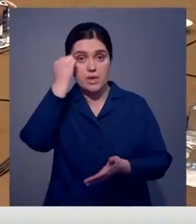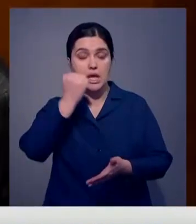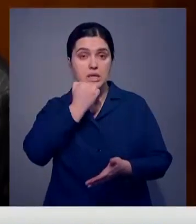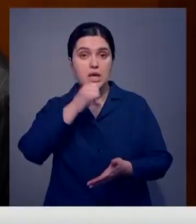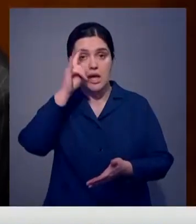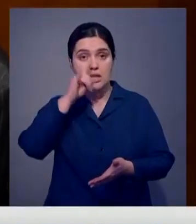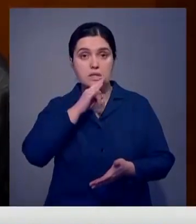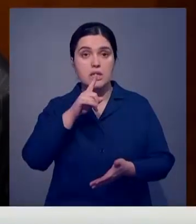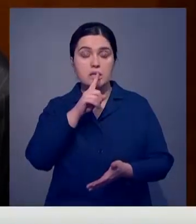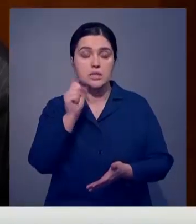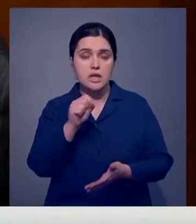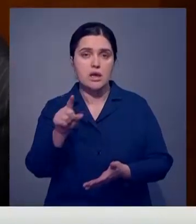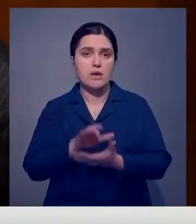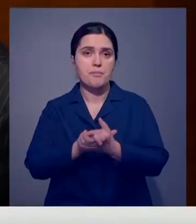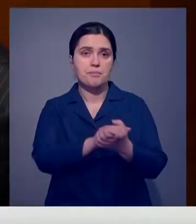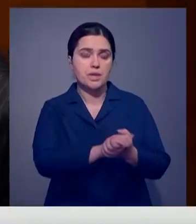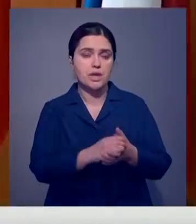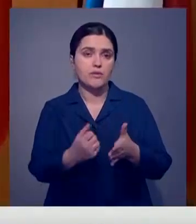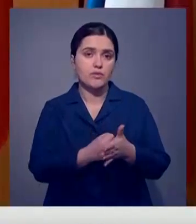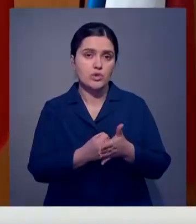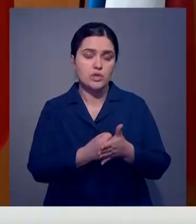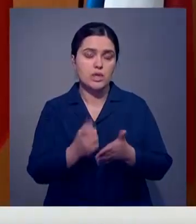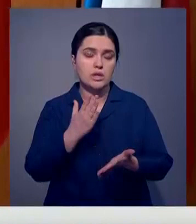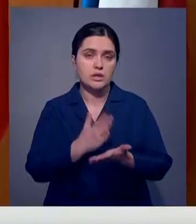поблагодарил нашу страну за миротворческие усилия.